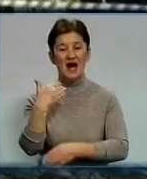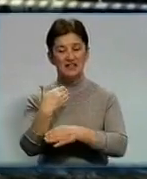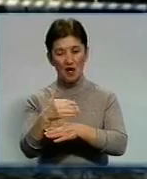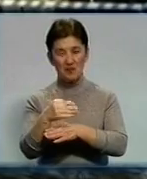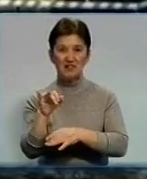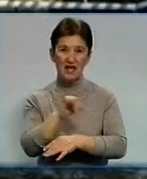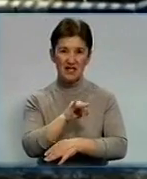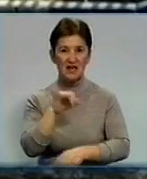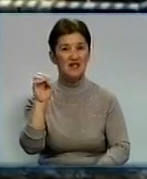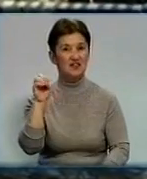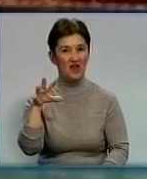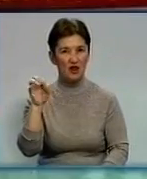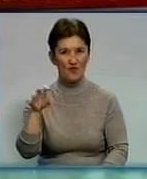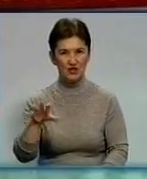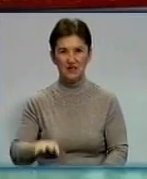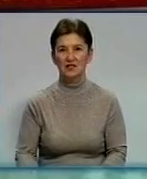Світловодську.